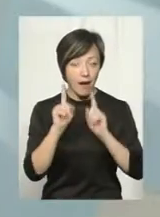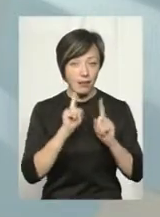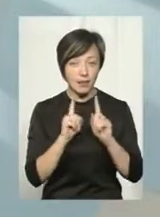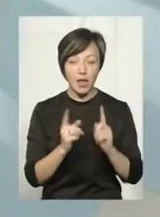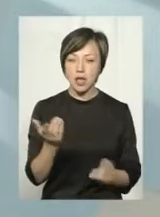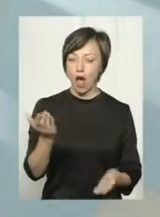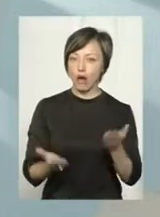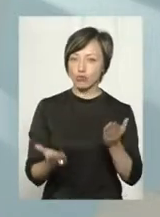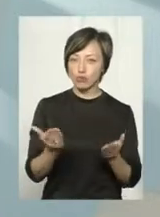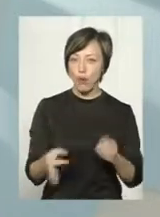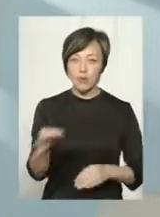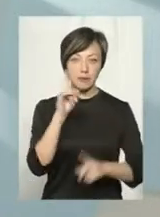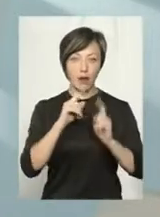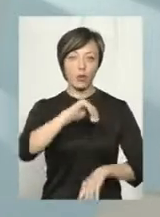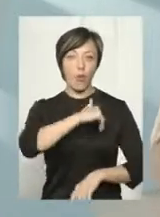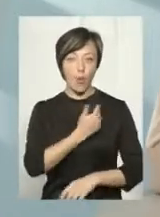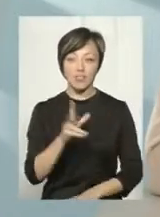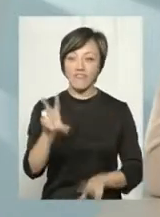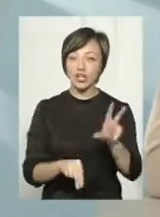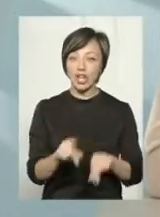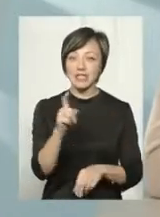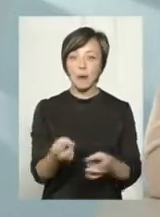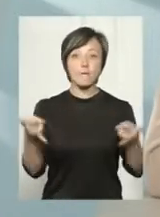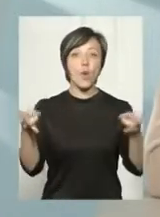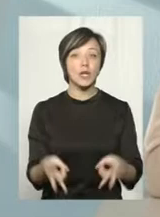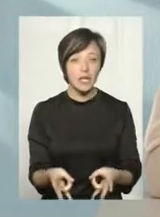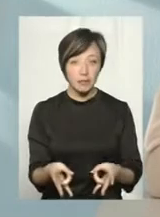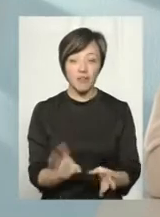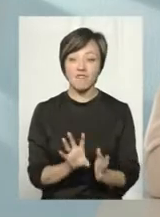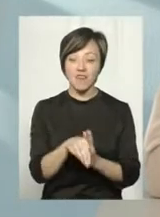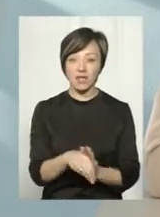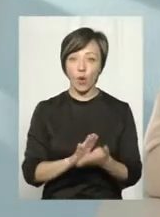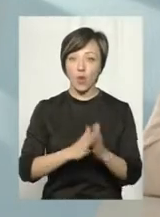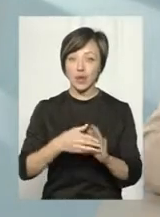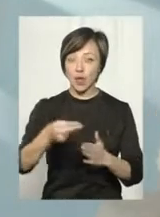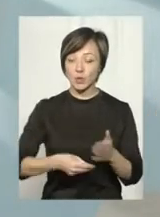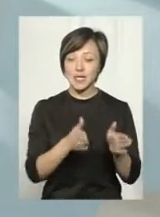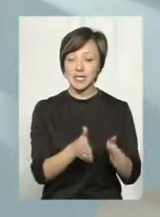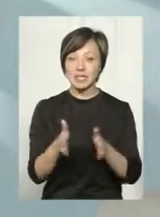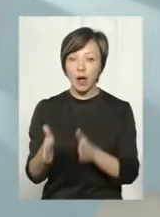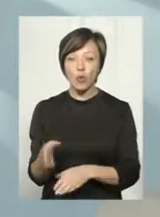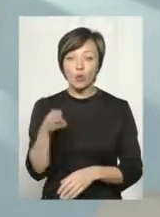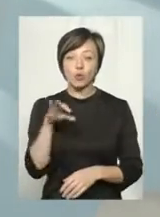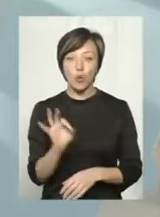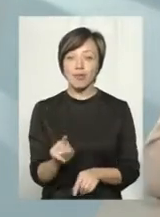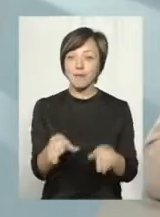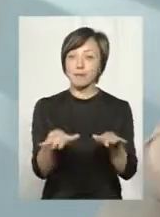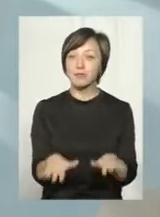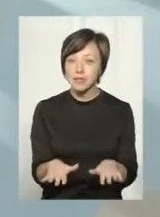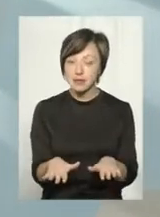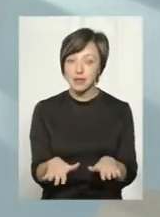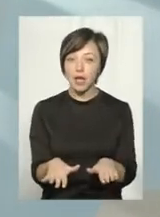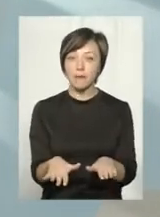Якщо вона хоче і вважає за потрібним ввести контрактну систему, то вона на місці